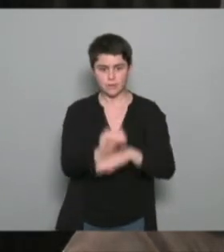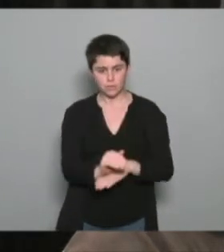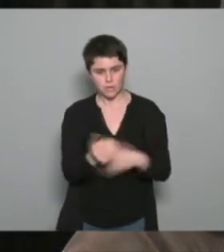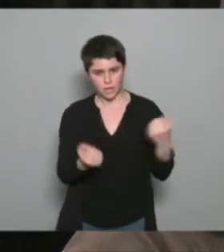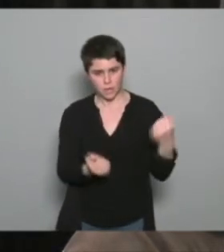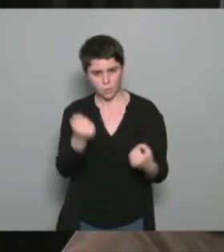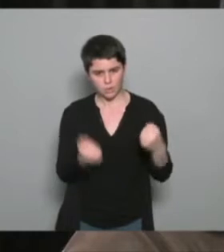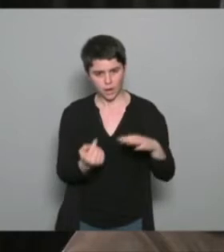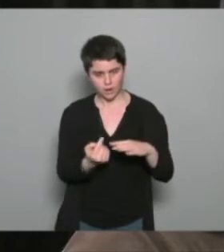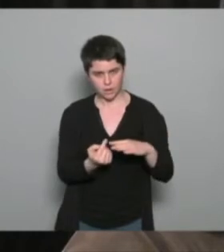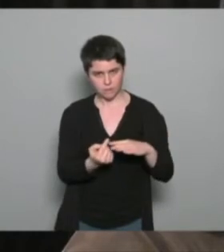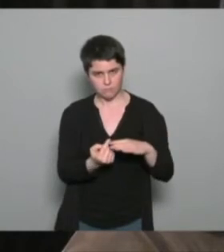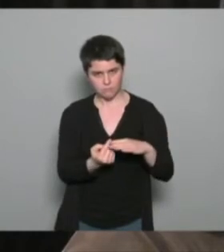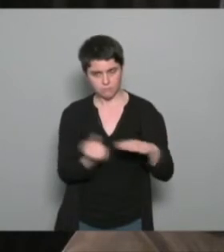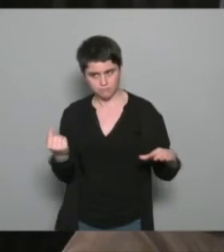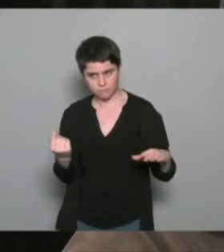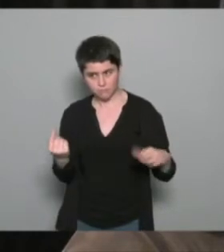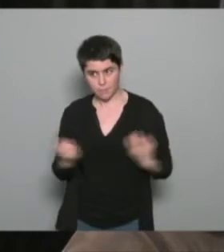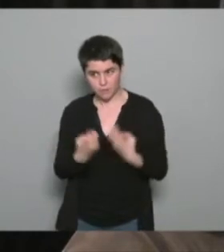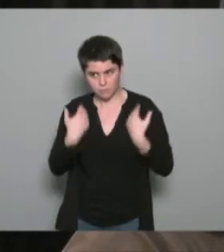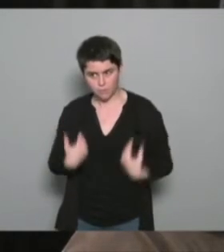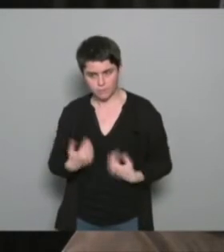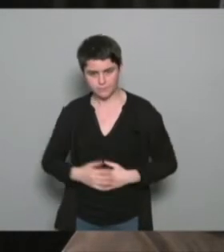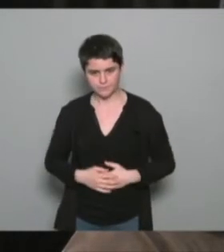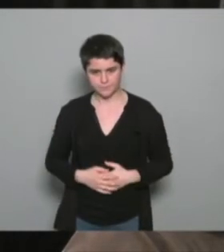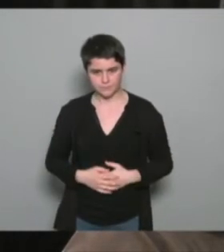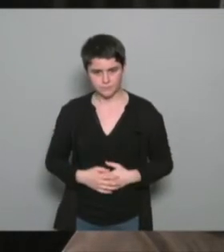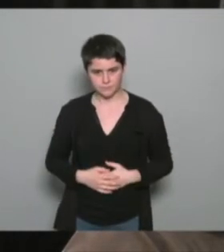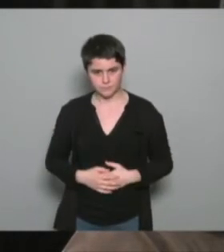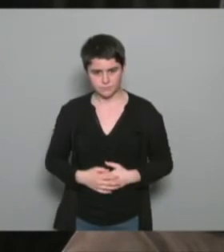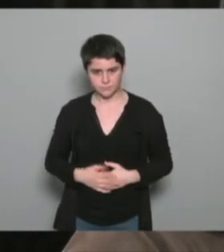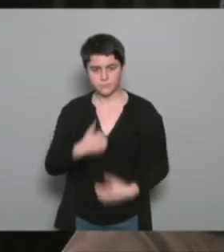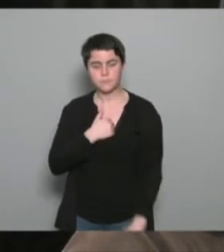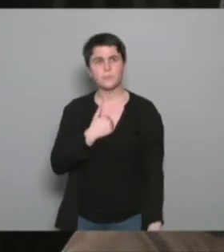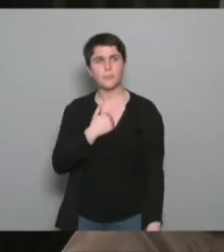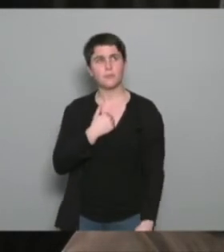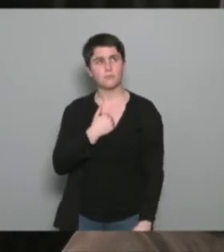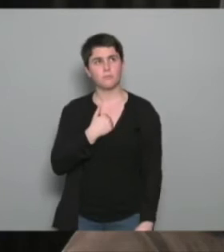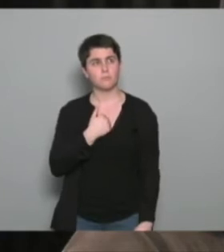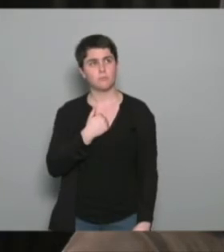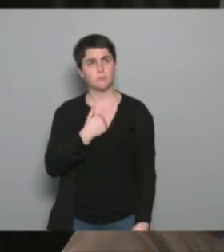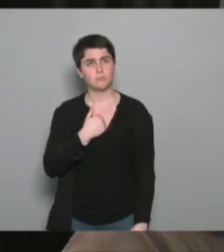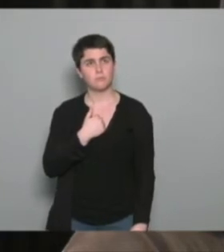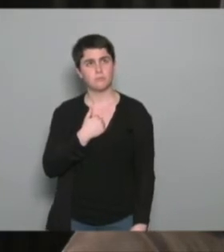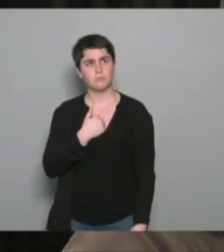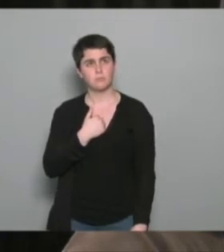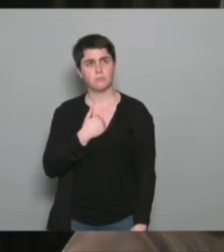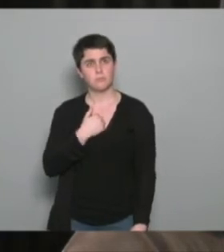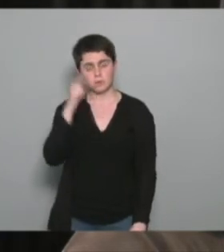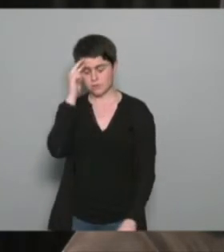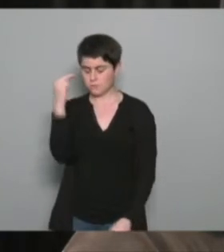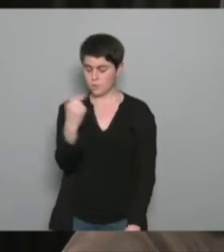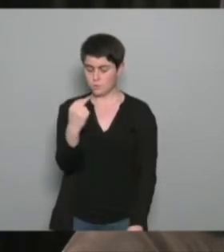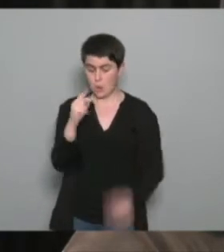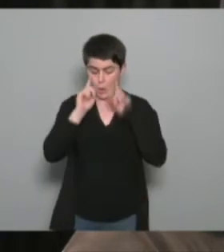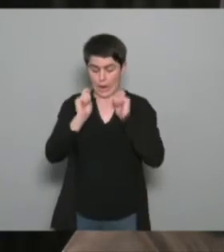et bien qu'est-ce qui se passe ? je mets quoi ? quel est le signal d'alerte qui va me dire hop hop hop hop t'es en dehors des clous